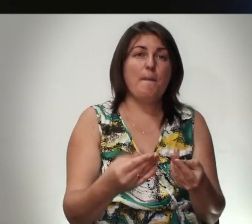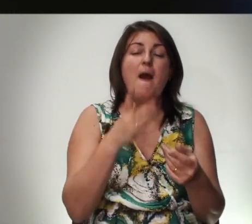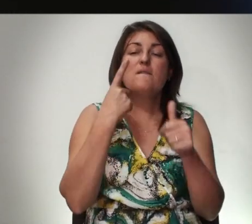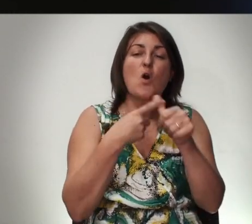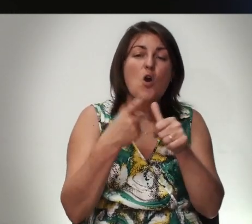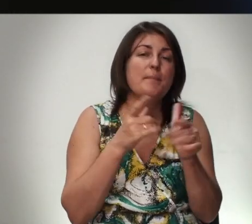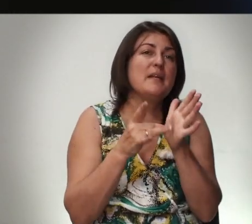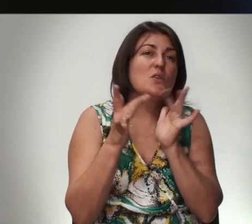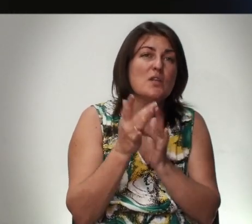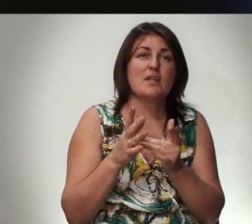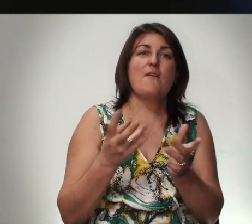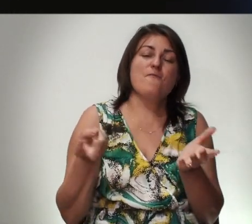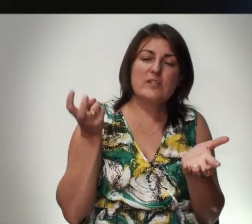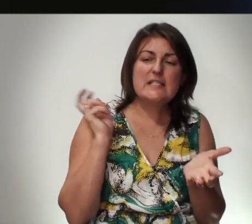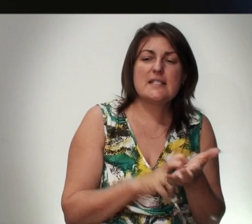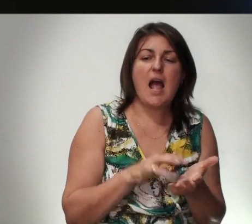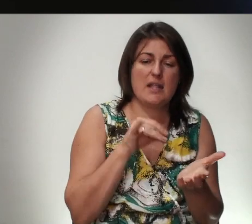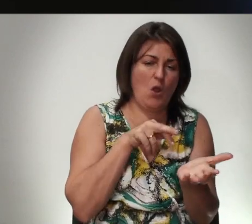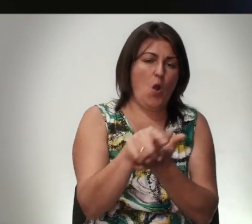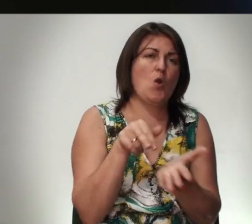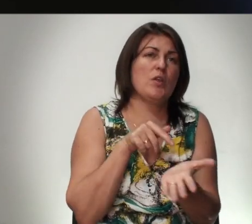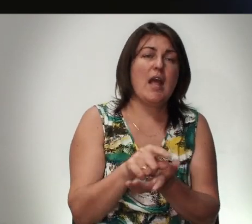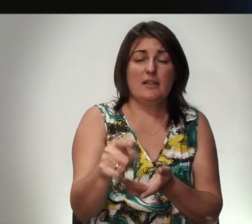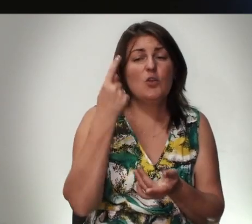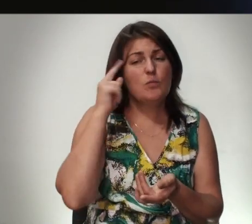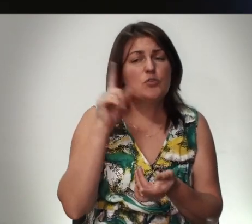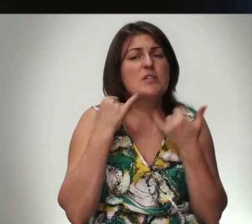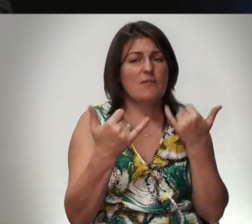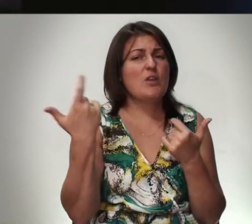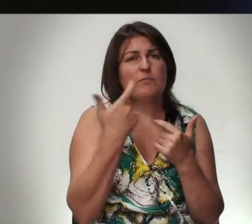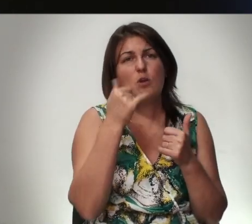Имя Иисуса Христа Встань И Ходи Ты Думаешь Что